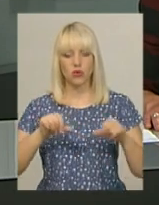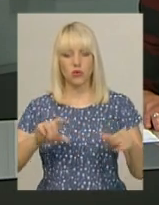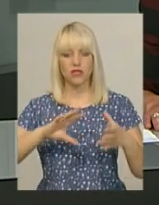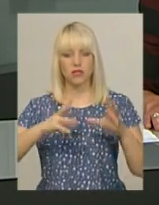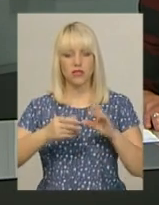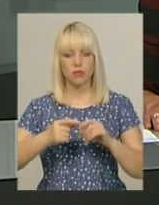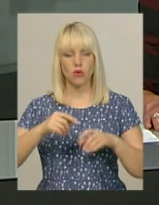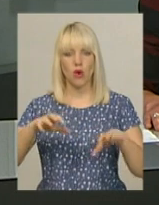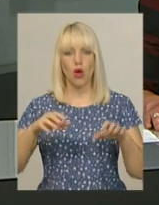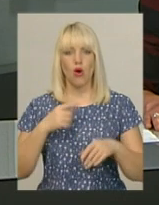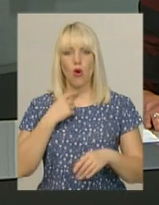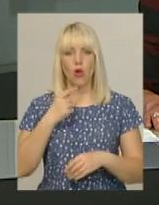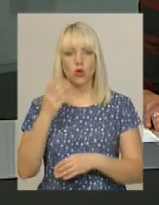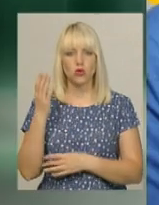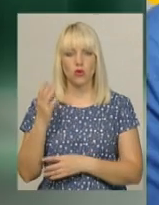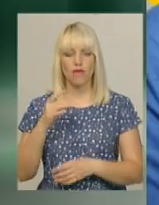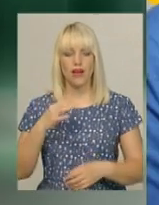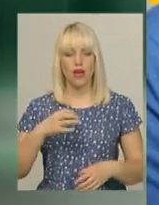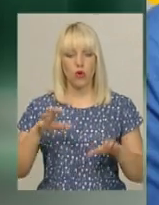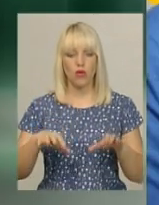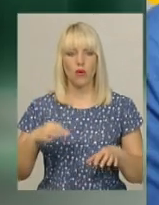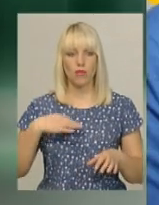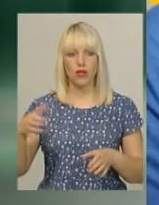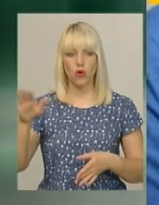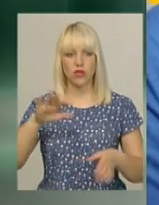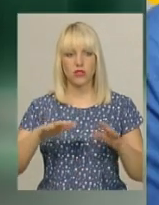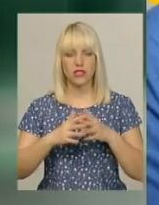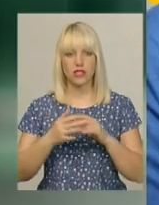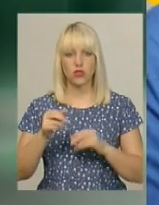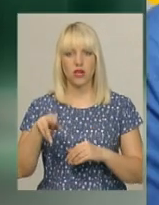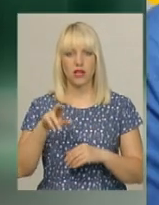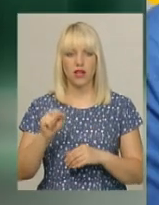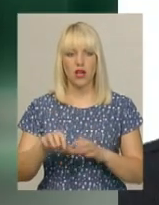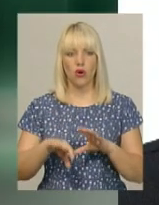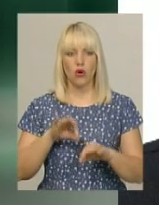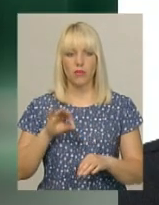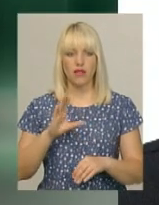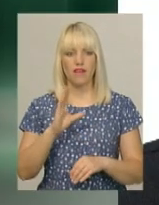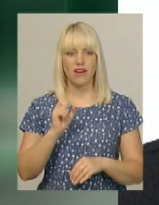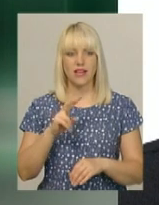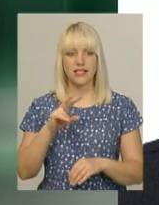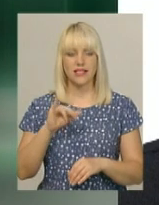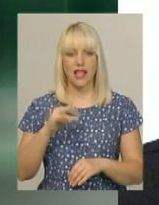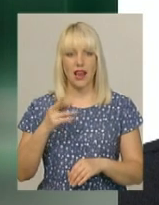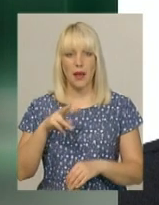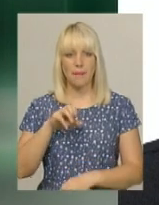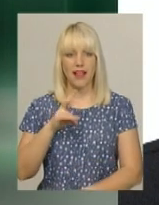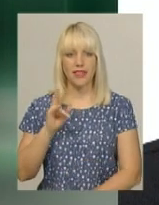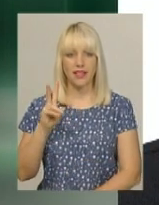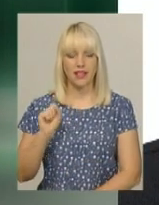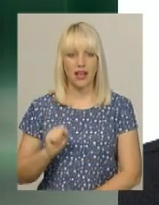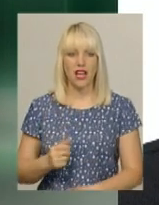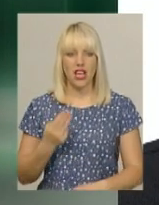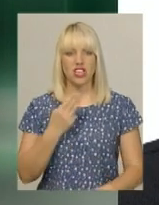голосування, головою Білогірської селищної громади обрано Василя Мельника. Шаровечківською сільською